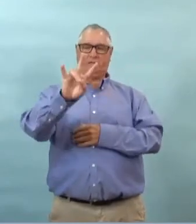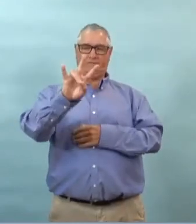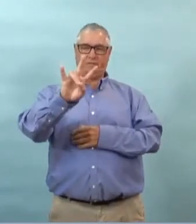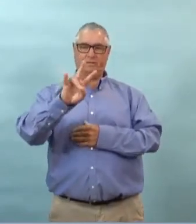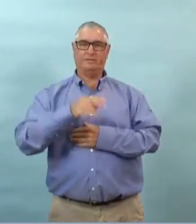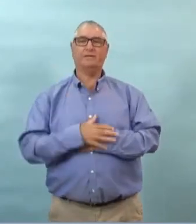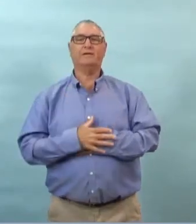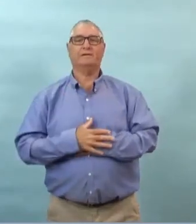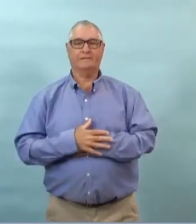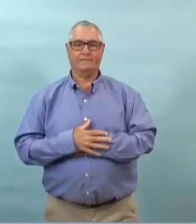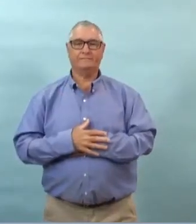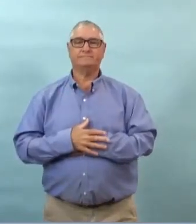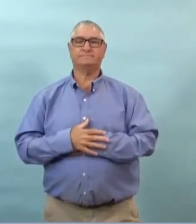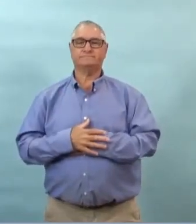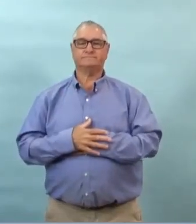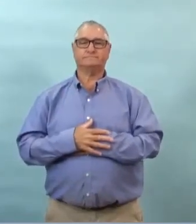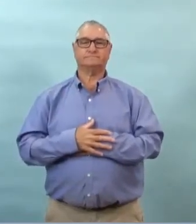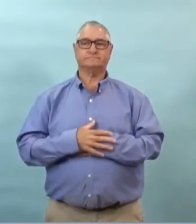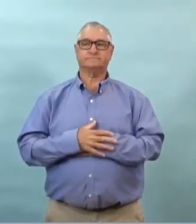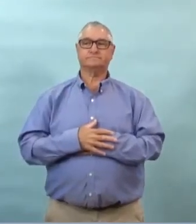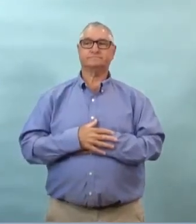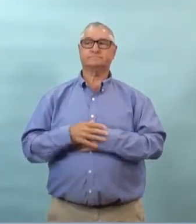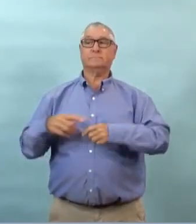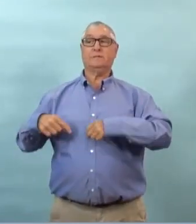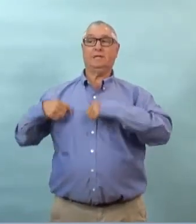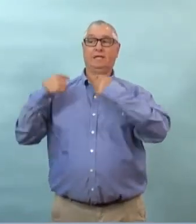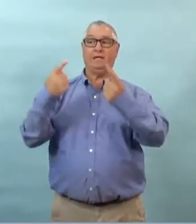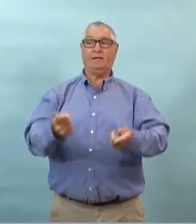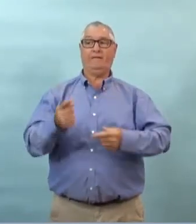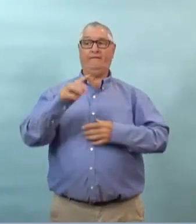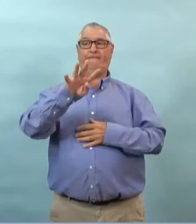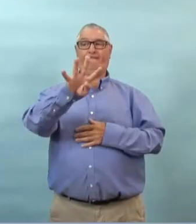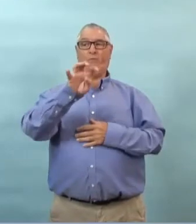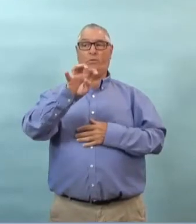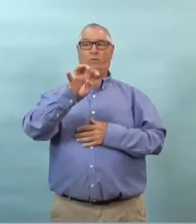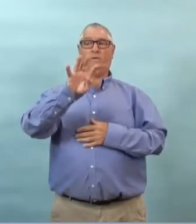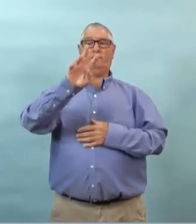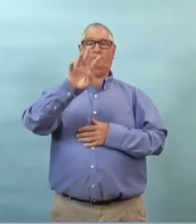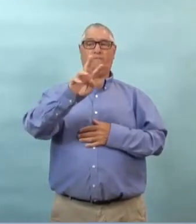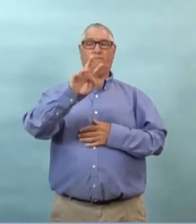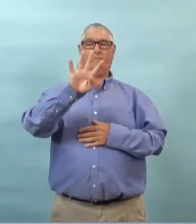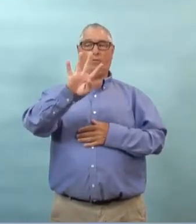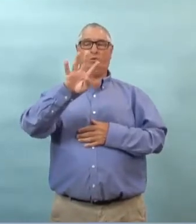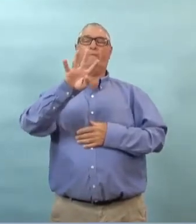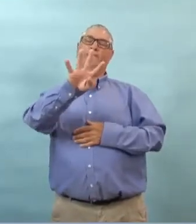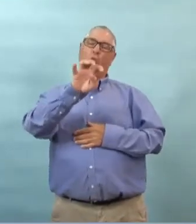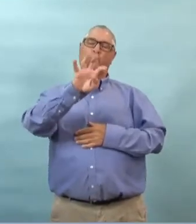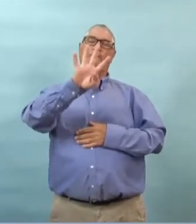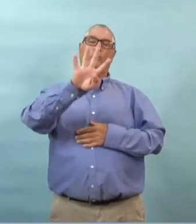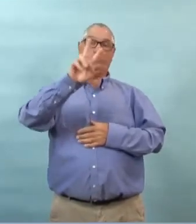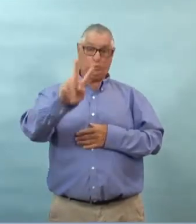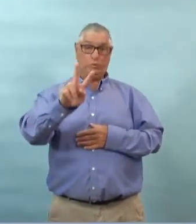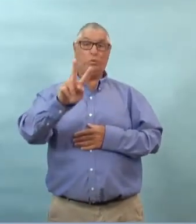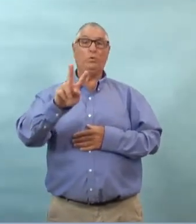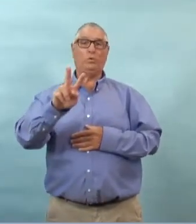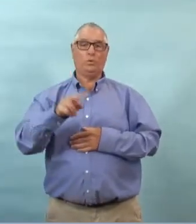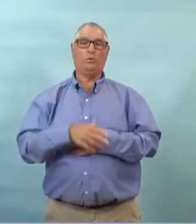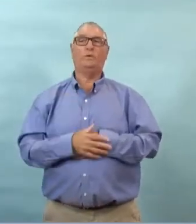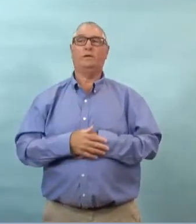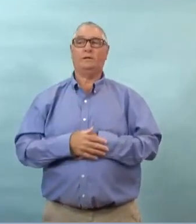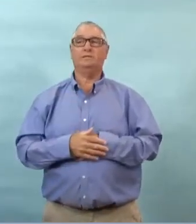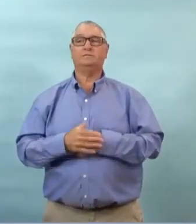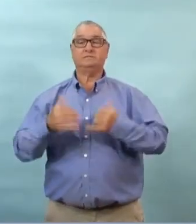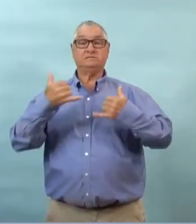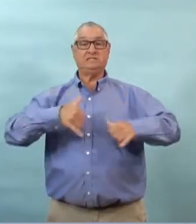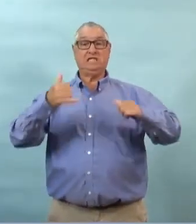chiffre au total pour la longue fin de semaine à 27 cas au total et notre total depuis